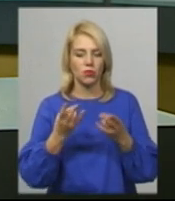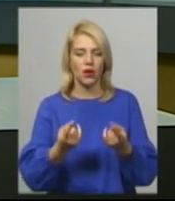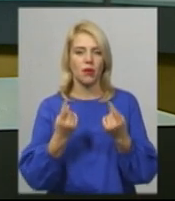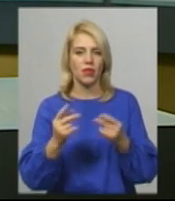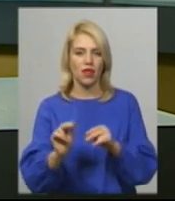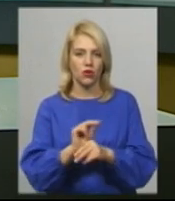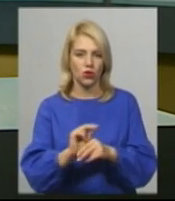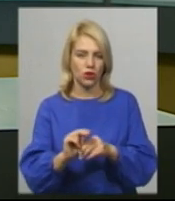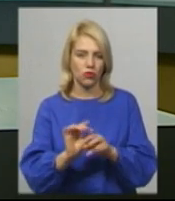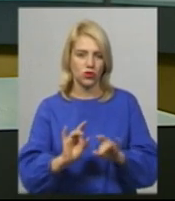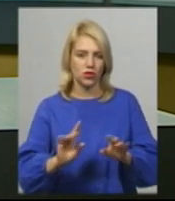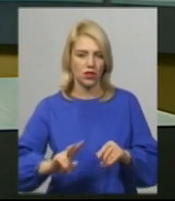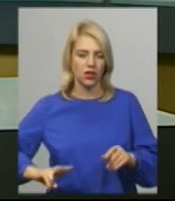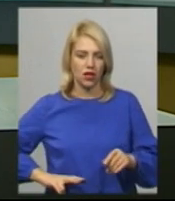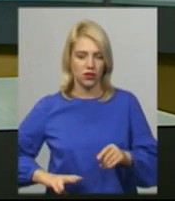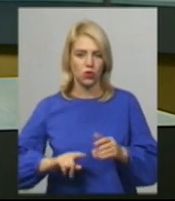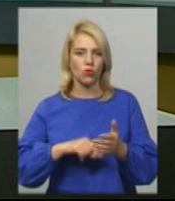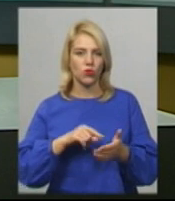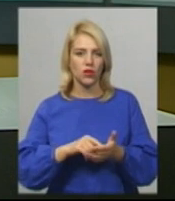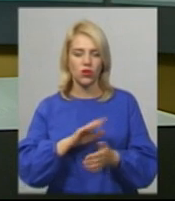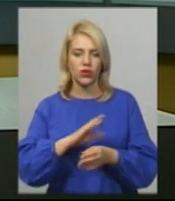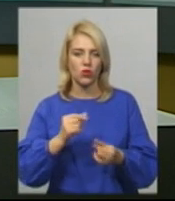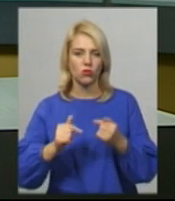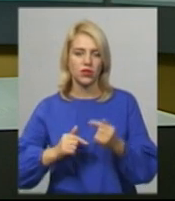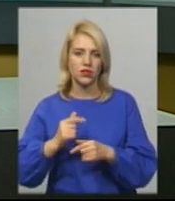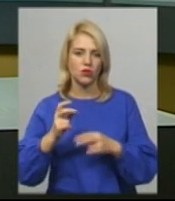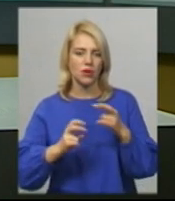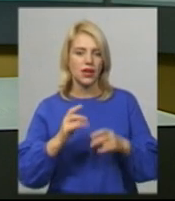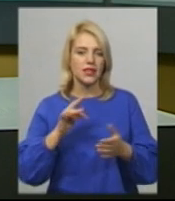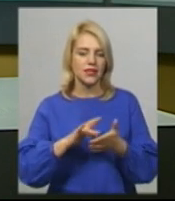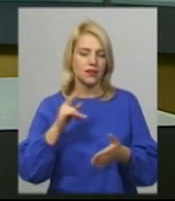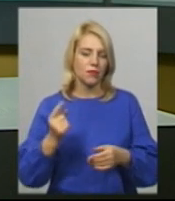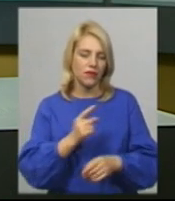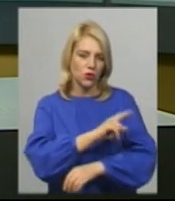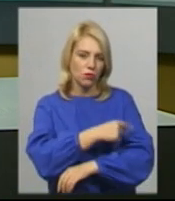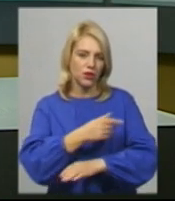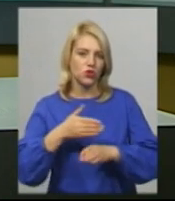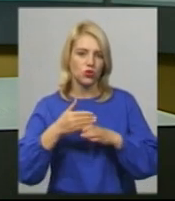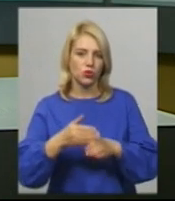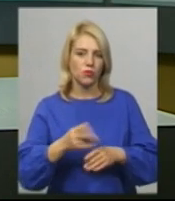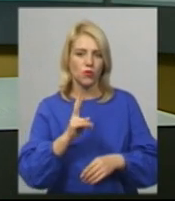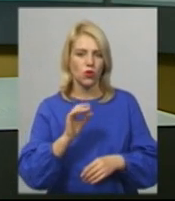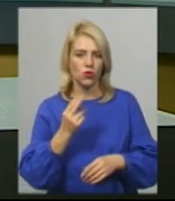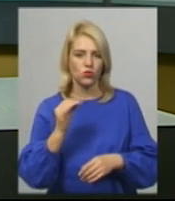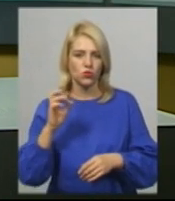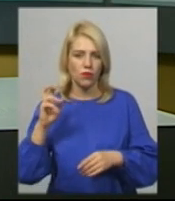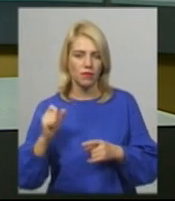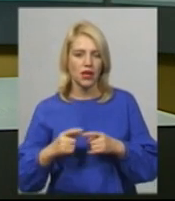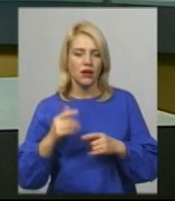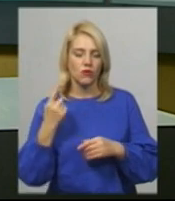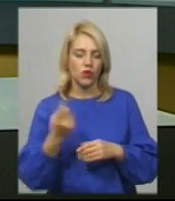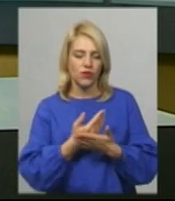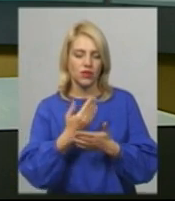директор комунального некомерційного підприємства Центр первиної медичної допомоги Хмельницького району Леонід Куцюба. У новій амбулаторії